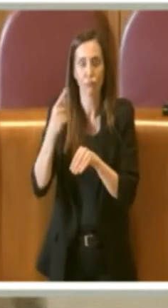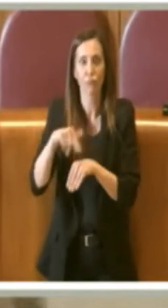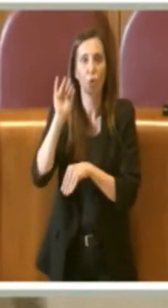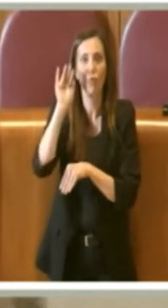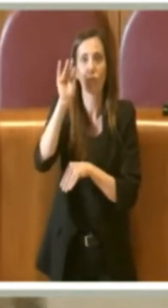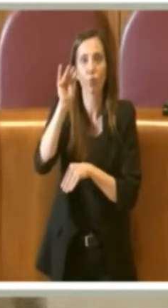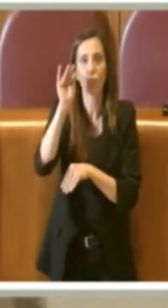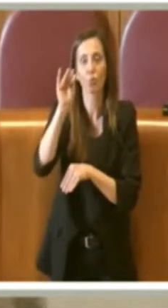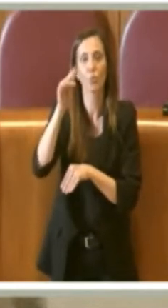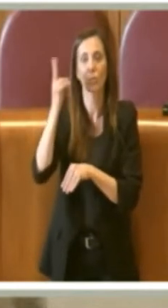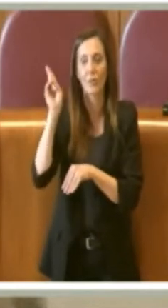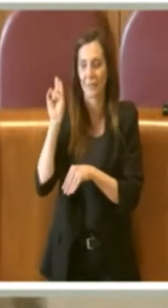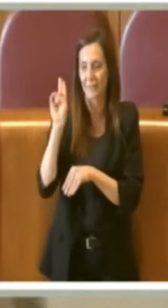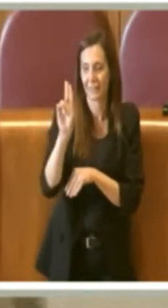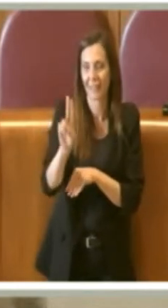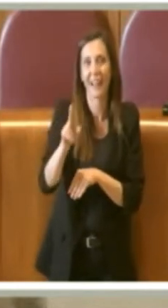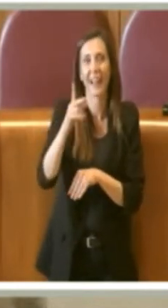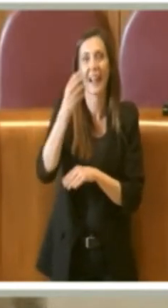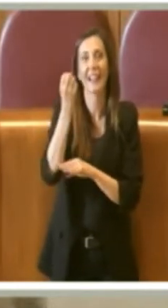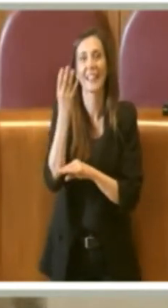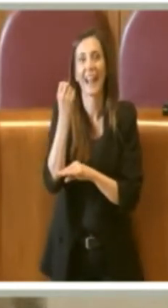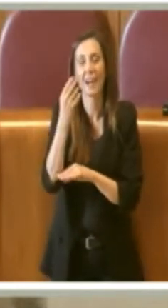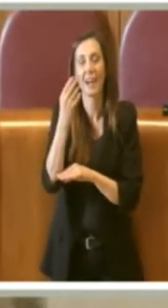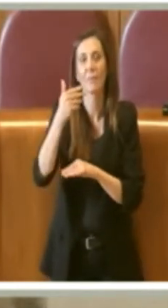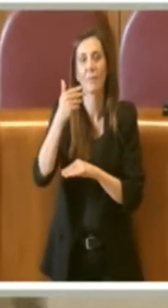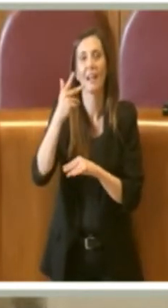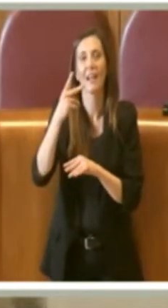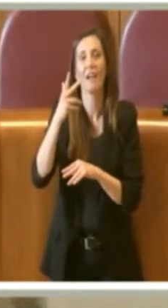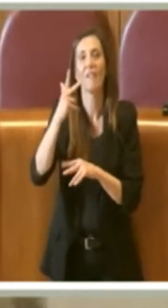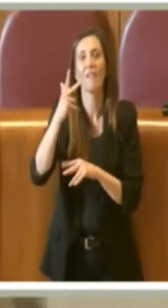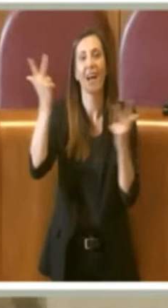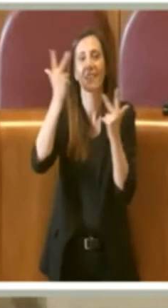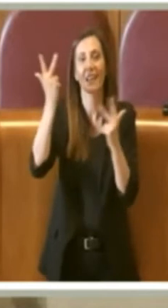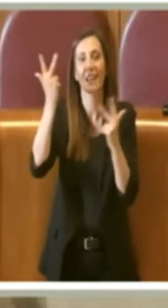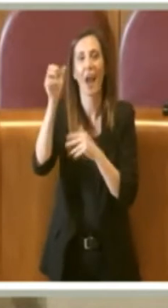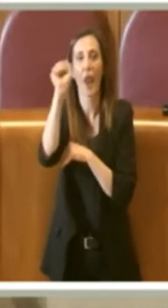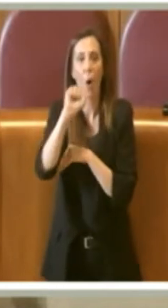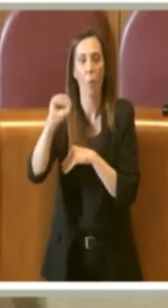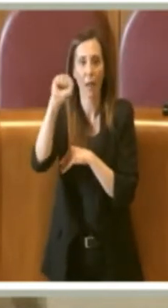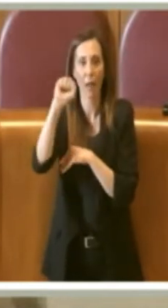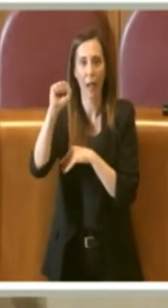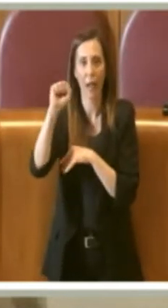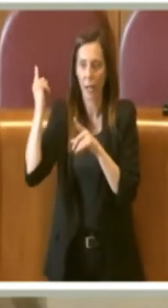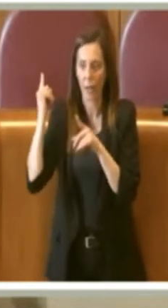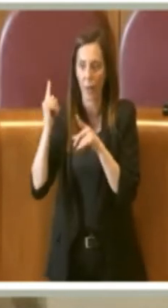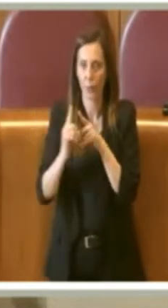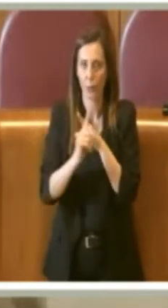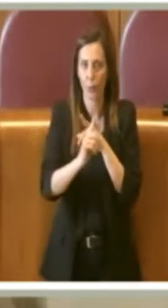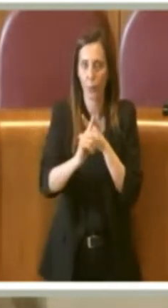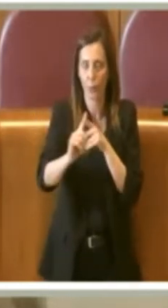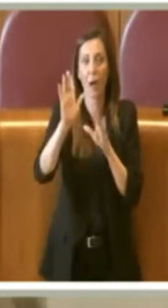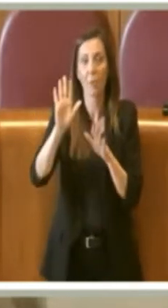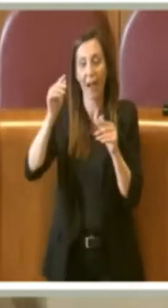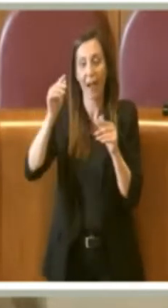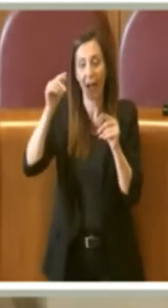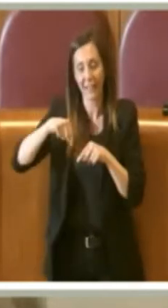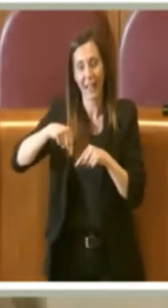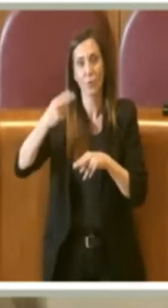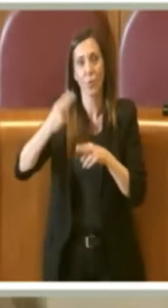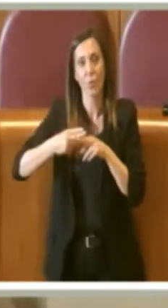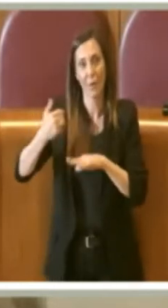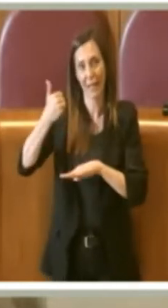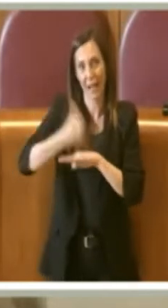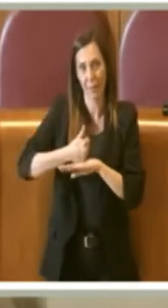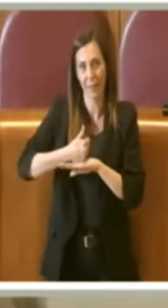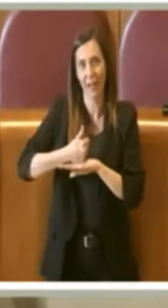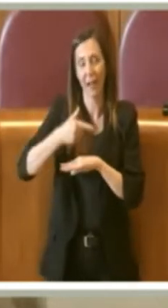futura tramvia TVA Termini Vaticano Aurelia. Quest'area però anche se utilizzata di fatto da Roma Capitale ormai